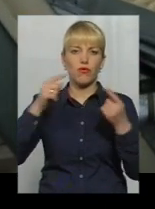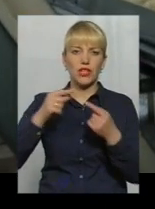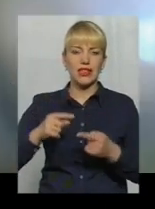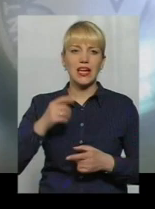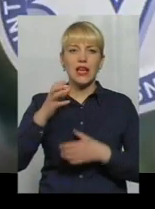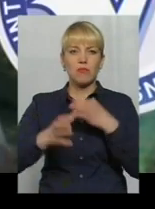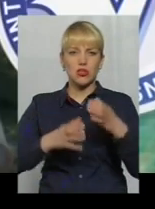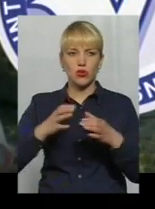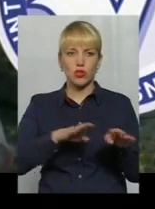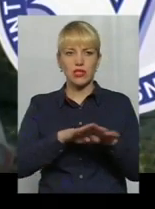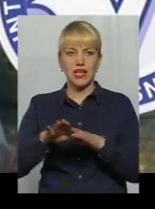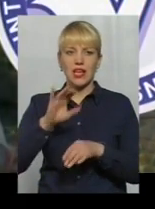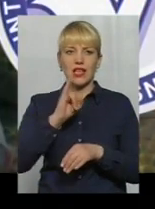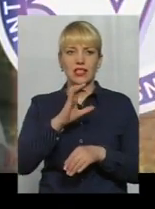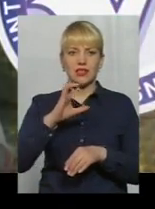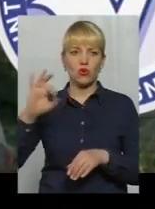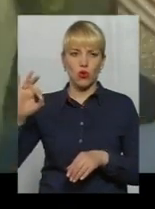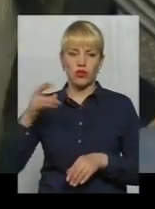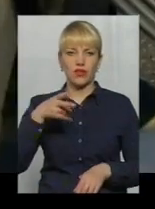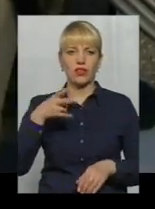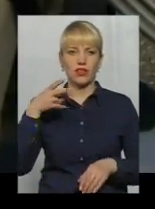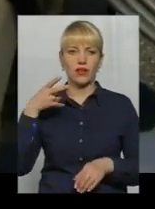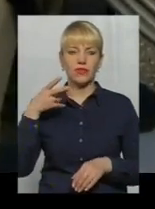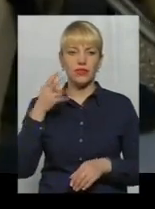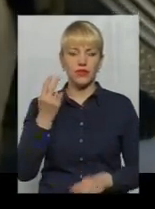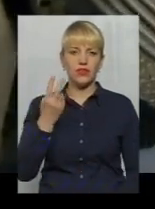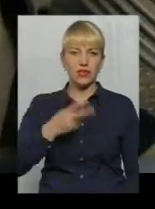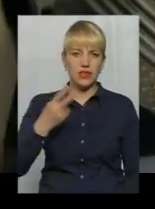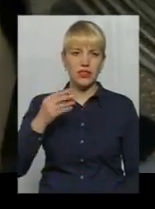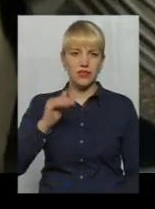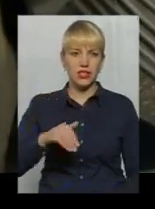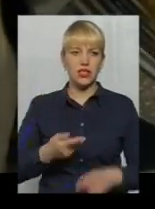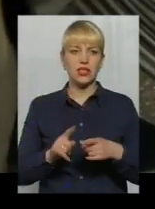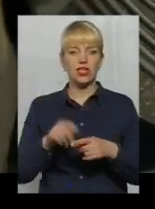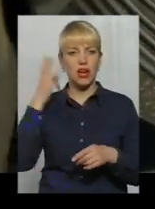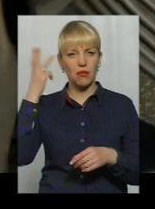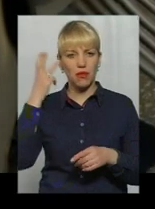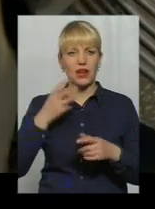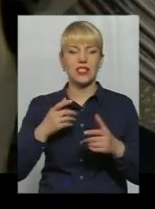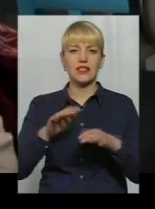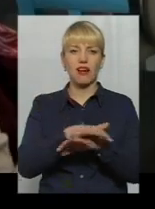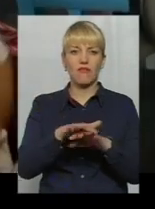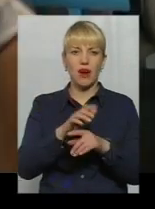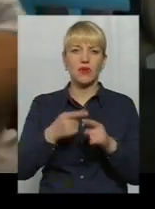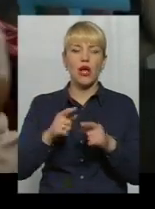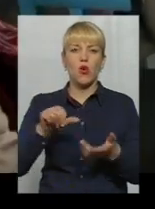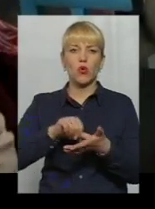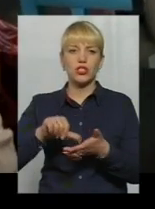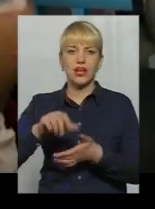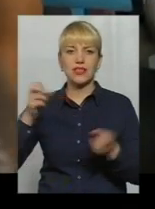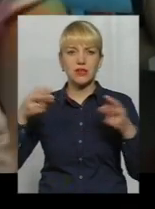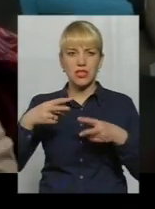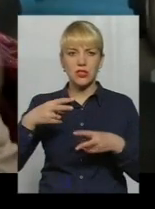ISO 22000. Хмельницька макаронна фабрика неодноразовий учасник та переможець спеціалізованих виставок та